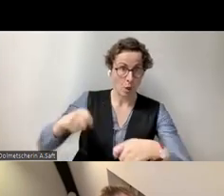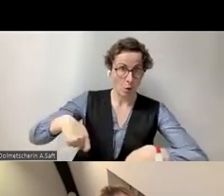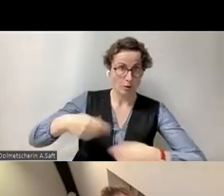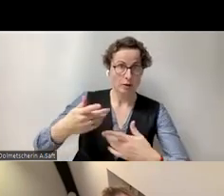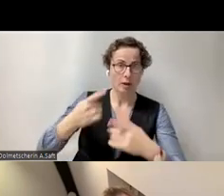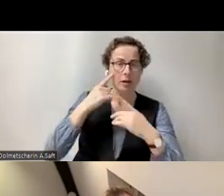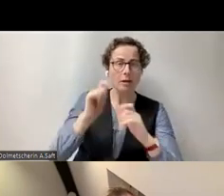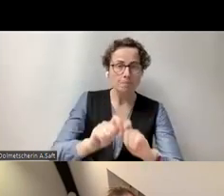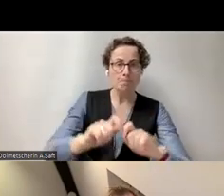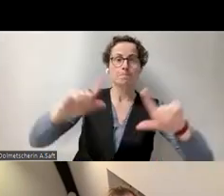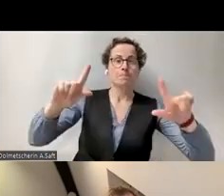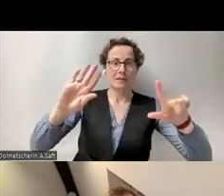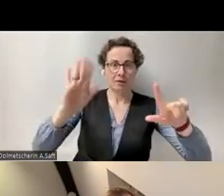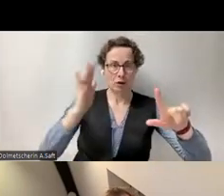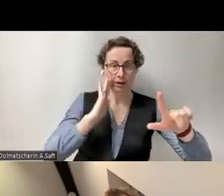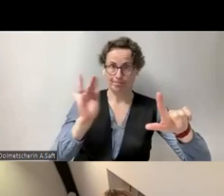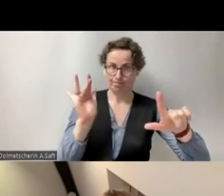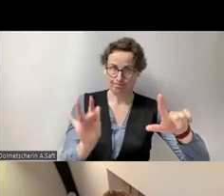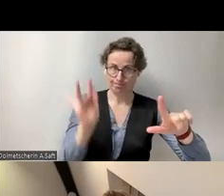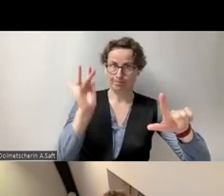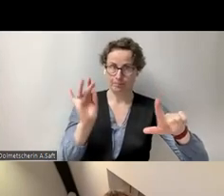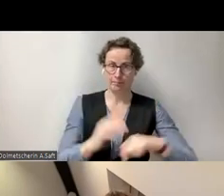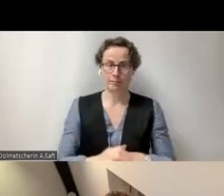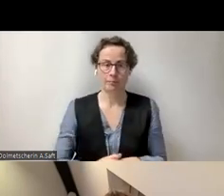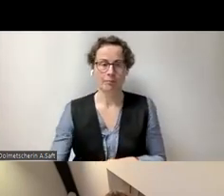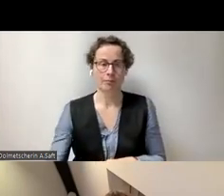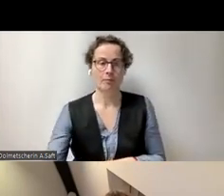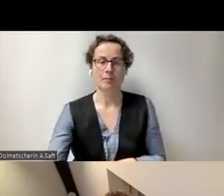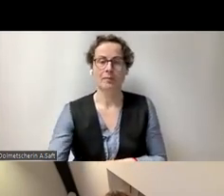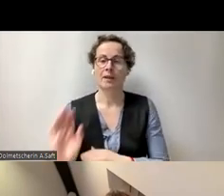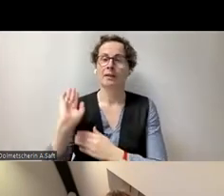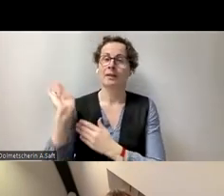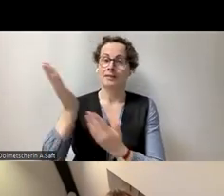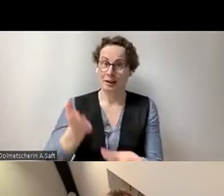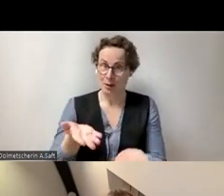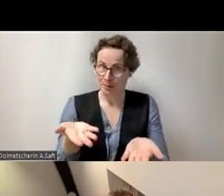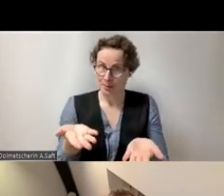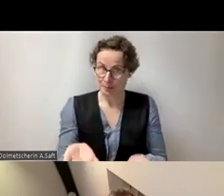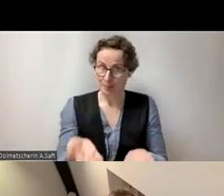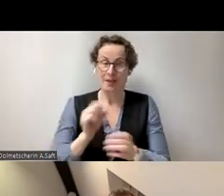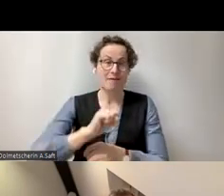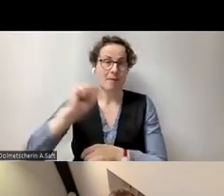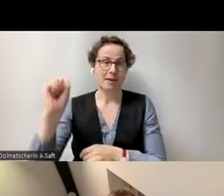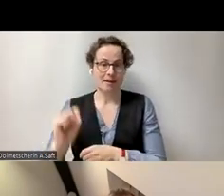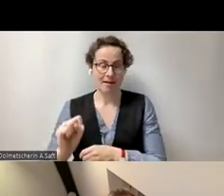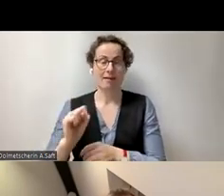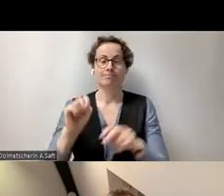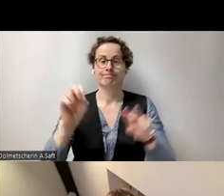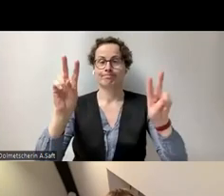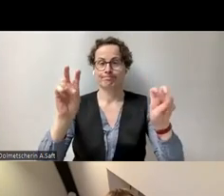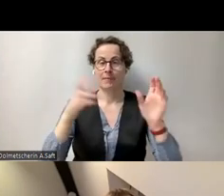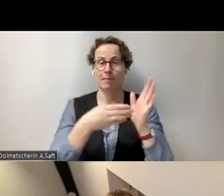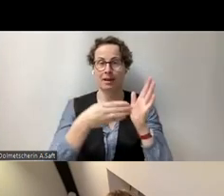alle eine Meldung. Darüber willkommen. Herzlich willkommen nochmal zum Webinar Barrierefreie